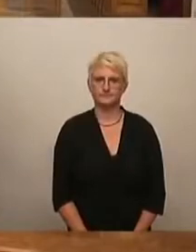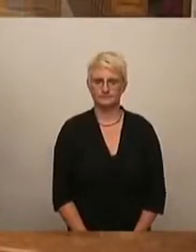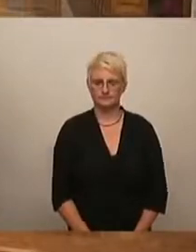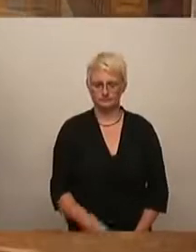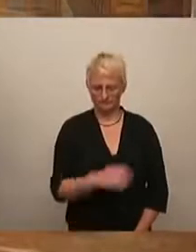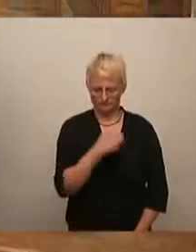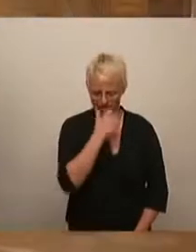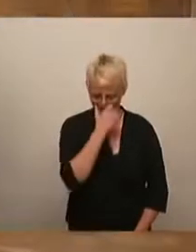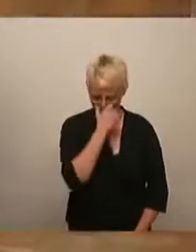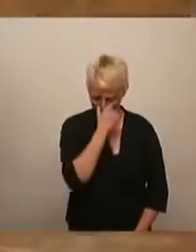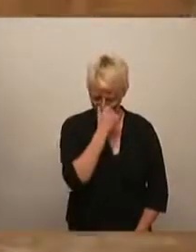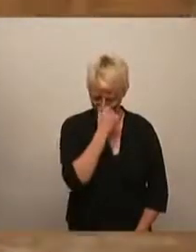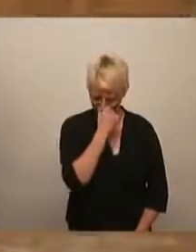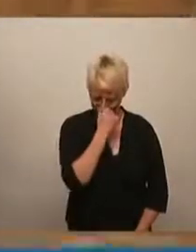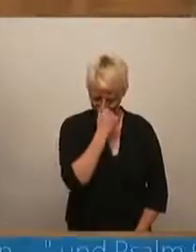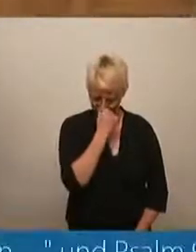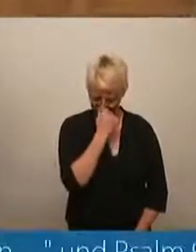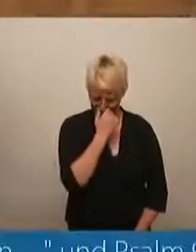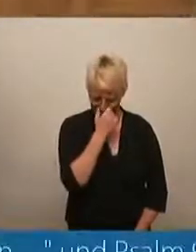Musik